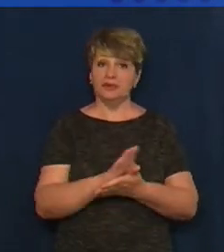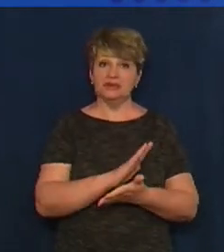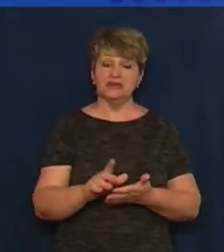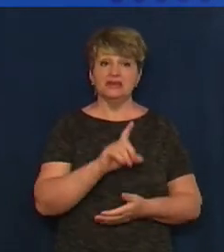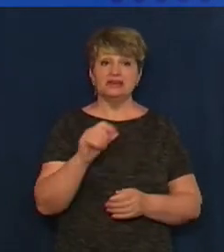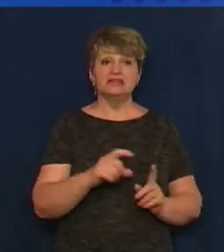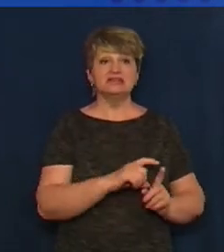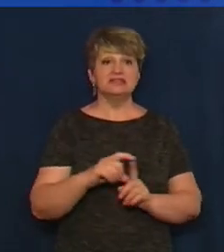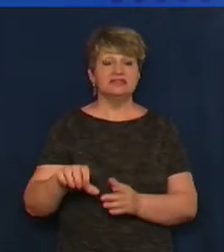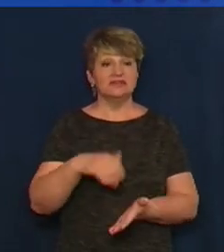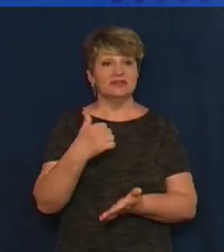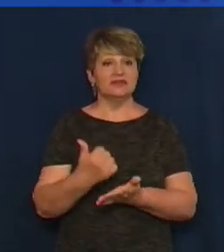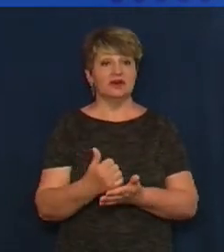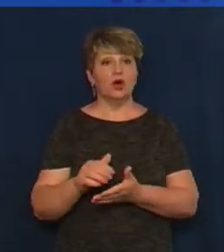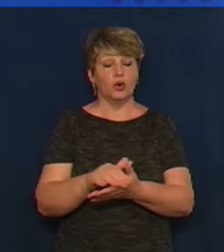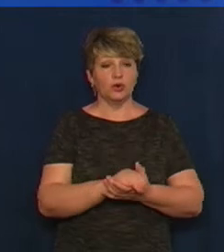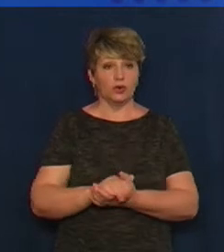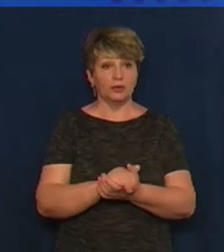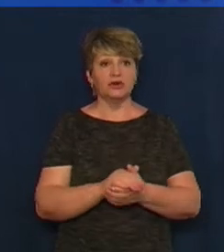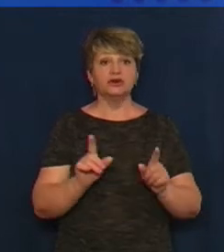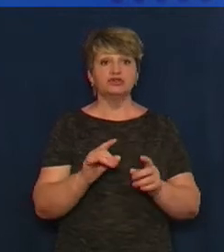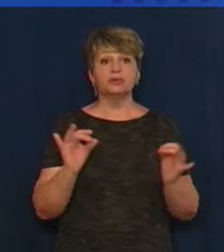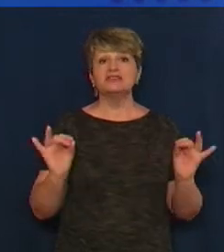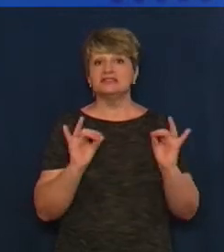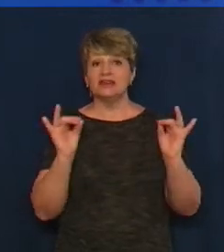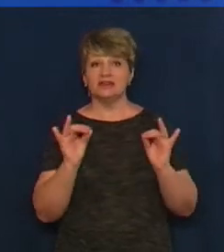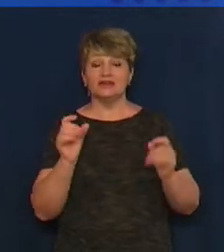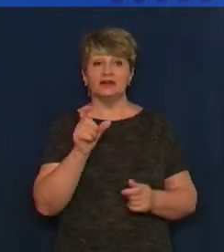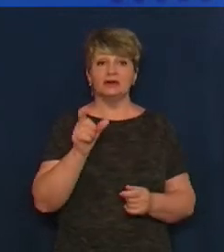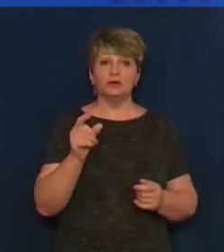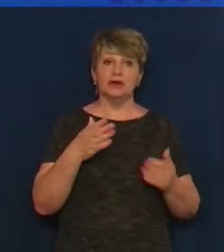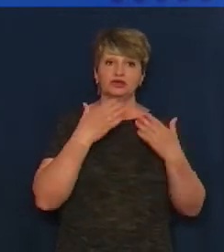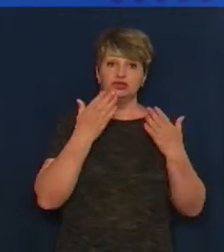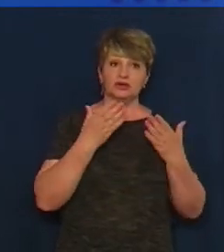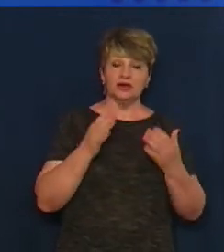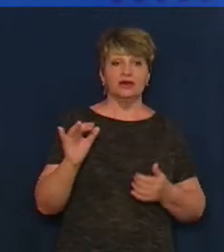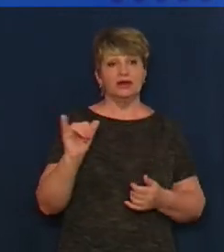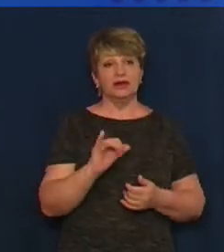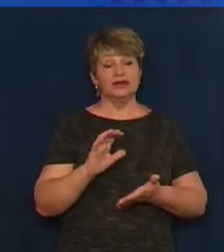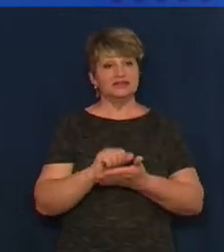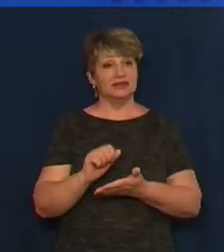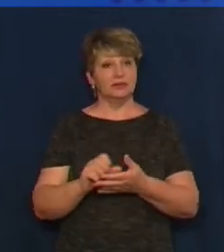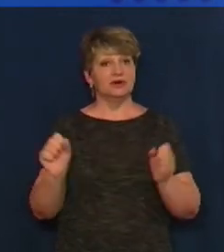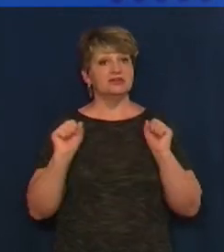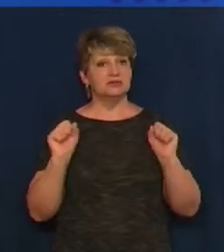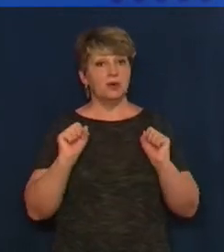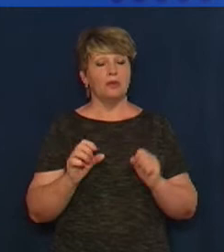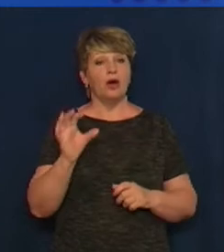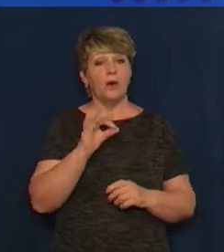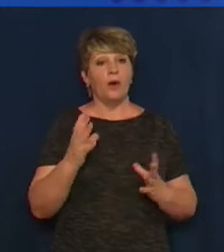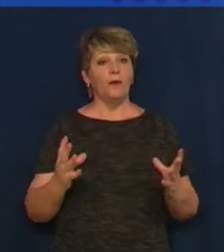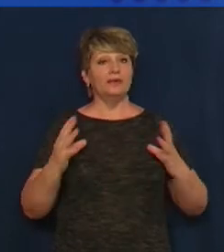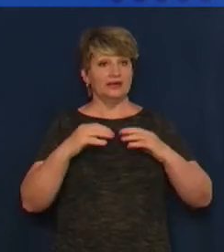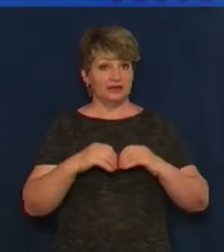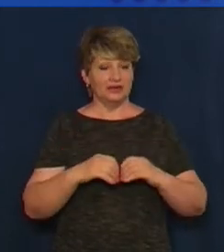громади Анатолія Ведути, усе, аби зацікавити людей читати та займатися спортом. Про поєднання інтелектуального та фізичного розвитку Юлія